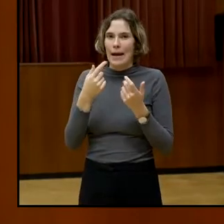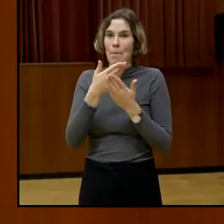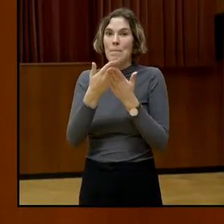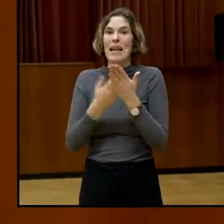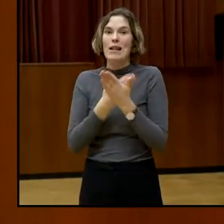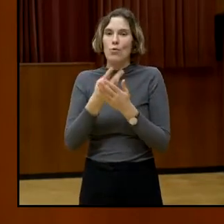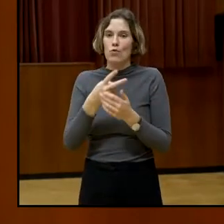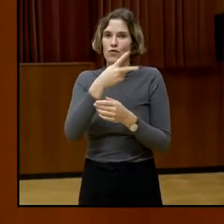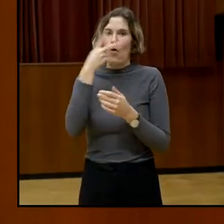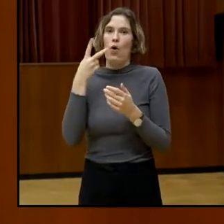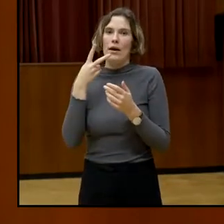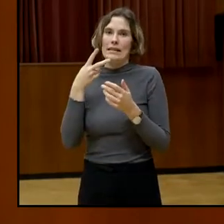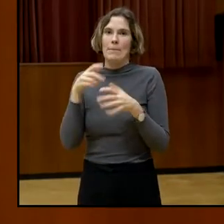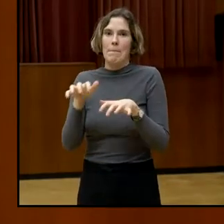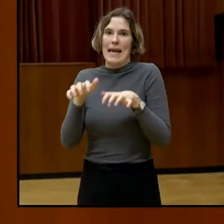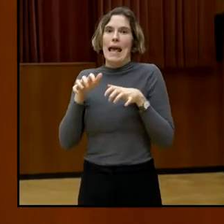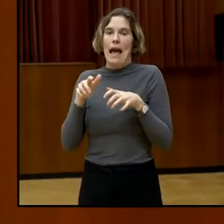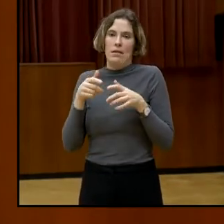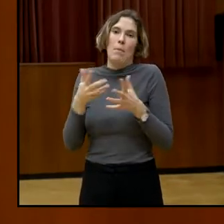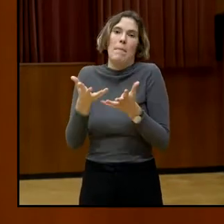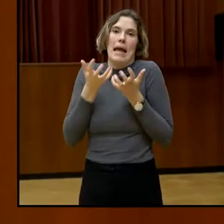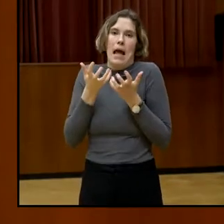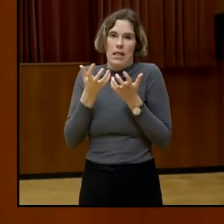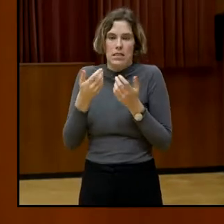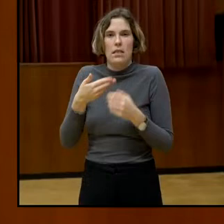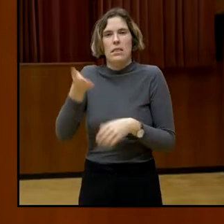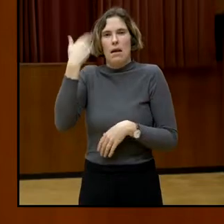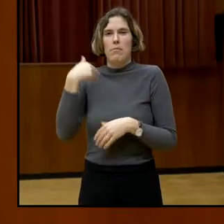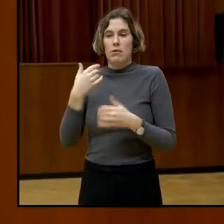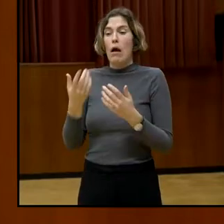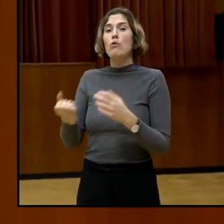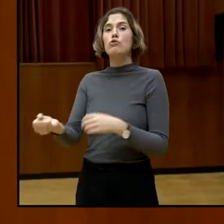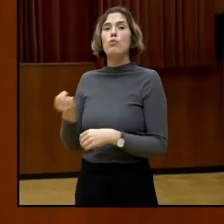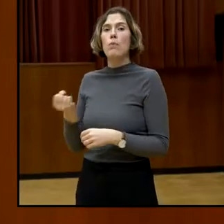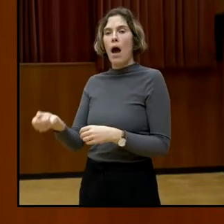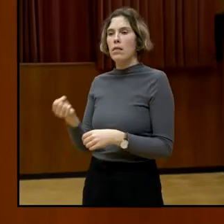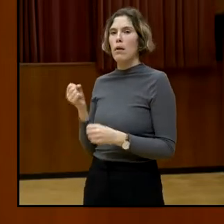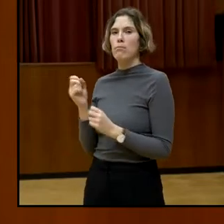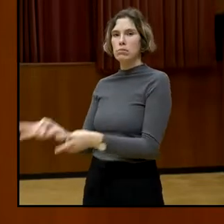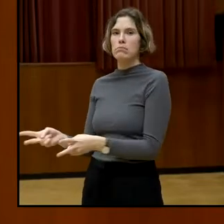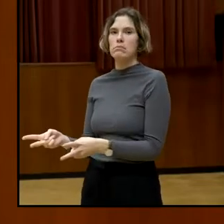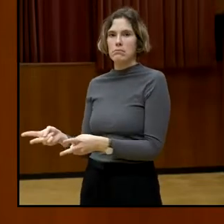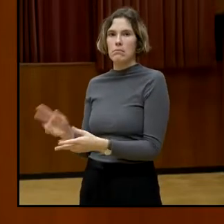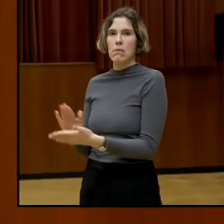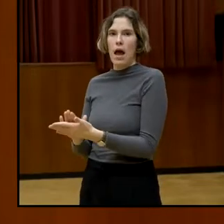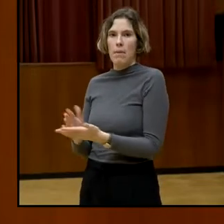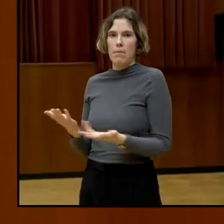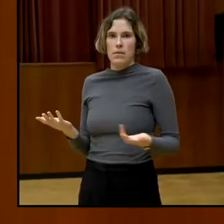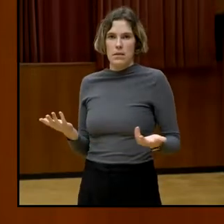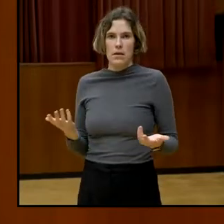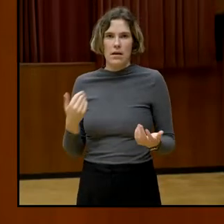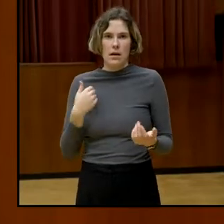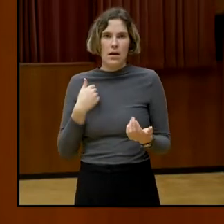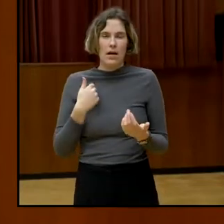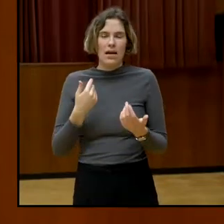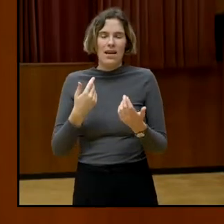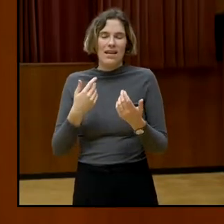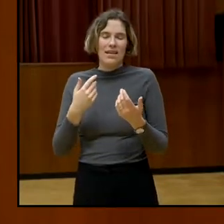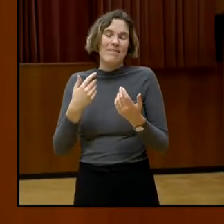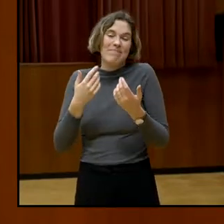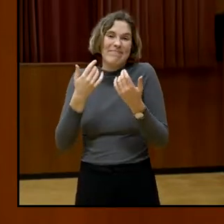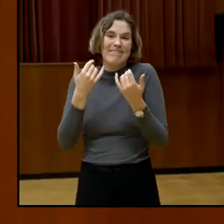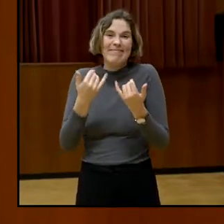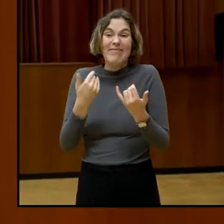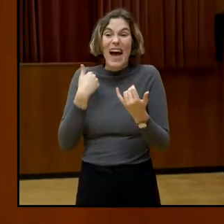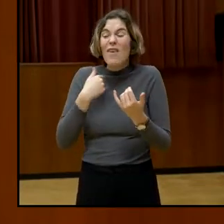liegt, da wirklich mit einer riesigen Beteiligung, aber im Endeffekt das gewünschte Ziel wurde trotz dieser massiven